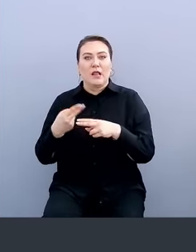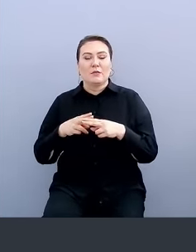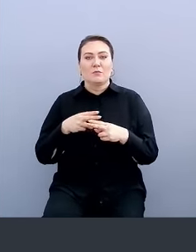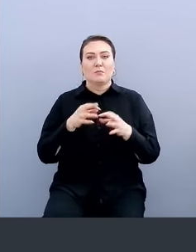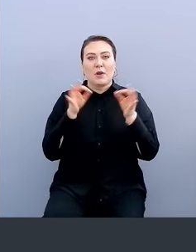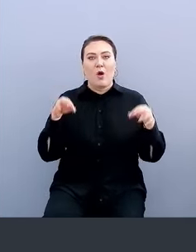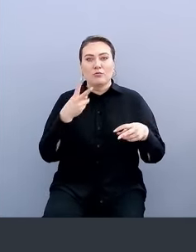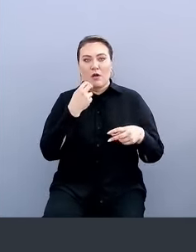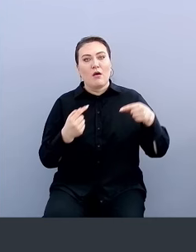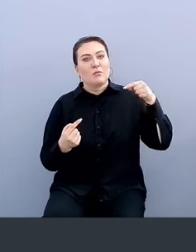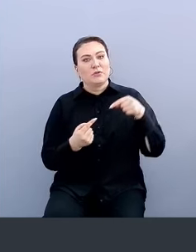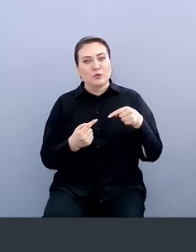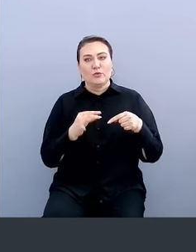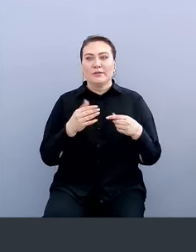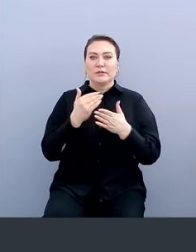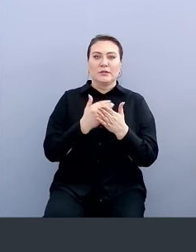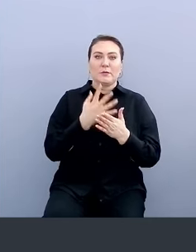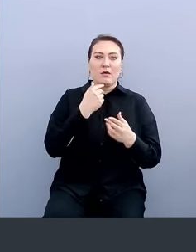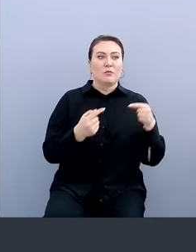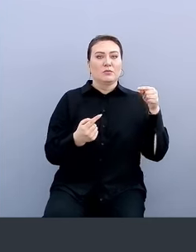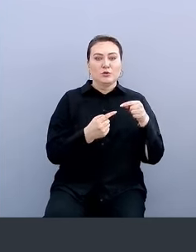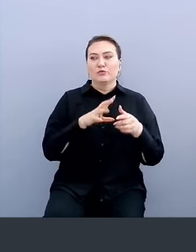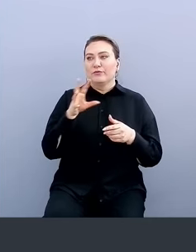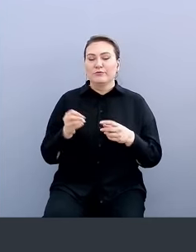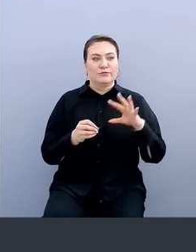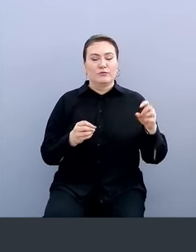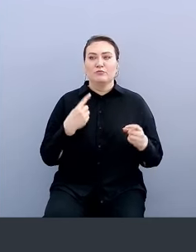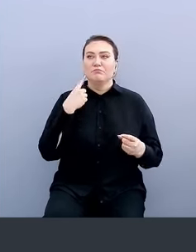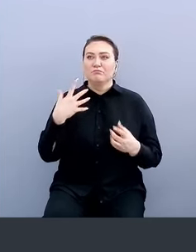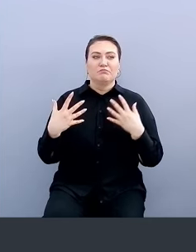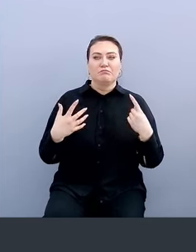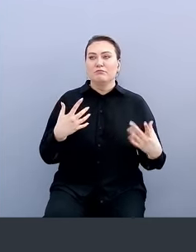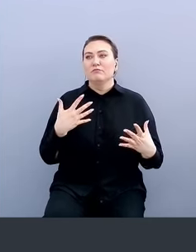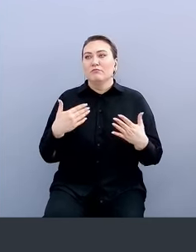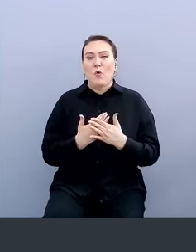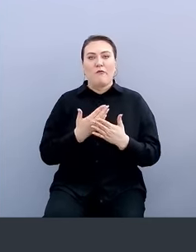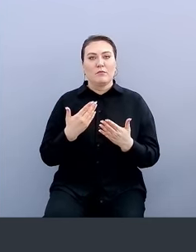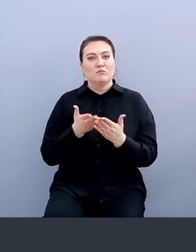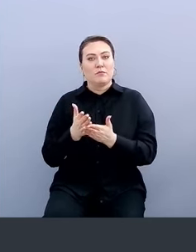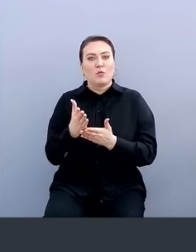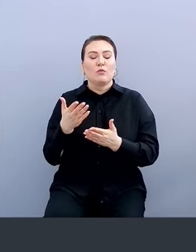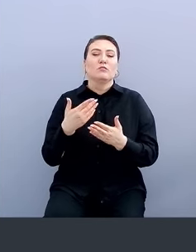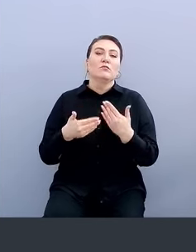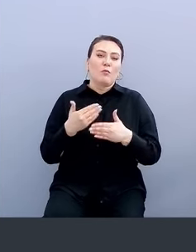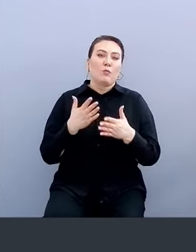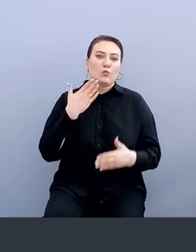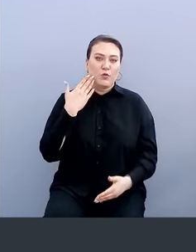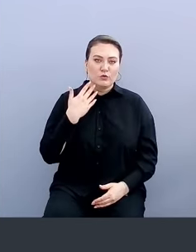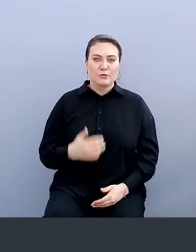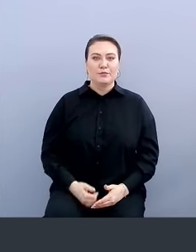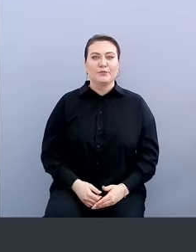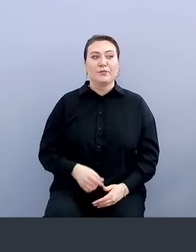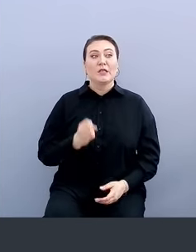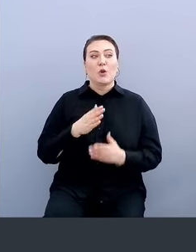адаптируются, и система адаптируется к новым подходам, и будет легче. Плюс того, что после сразу